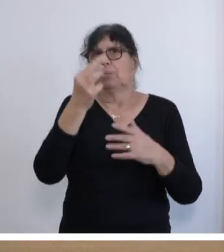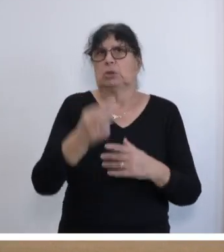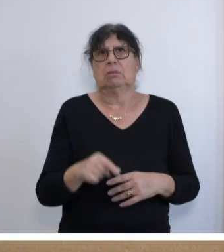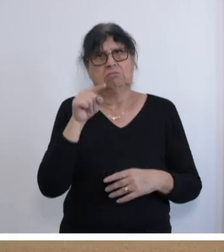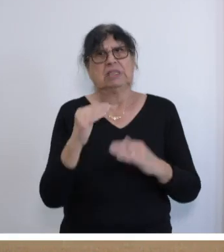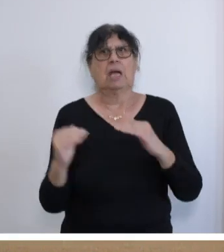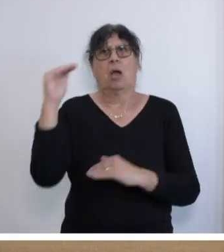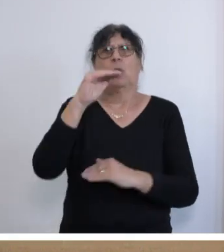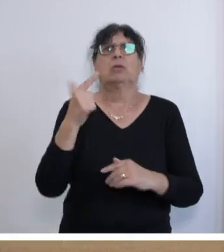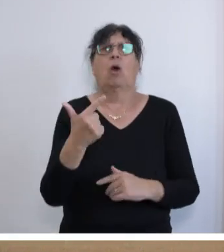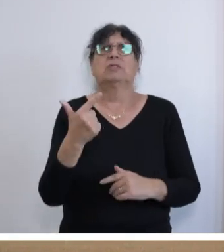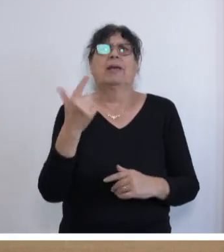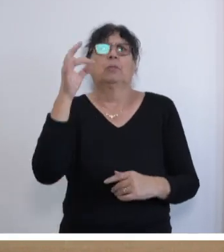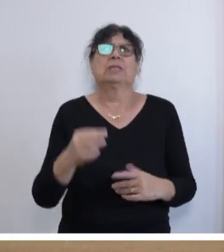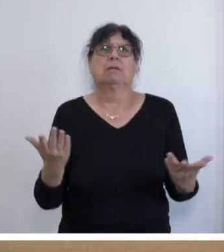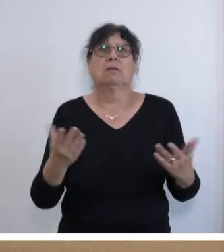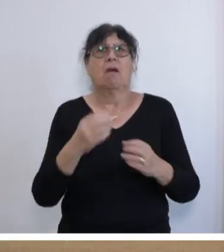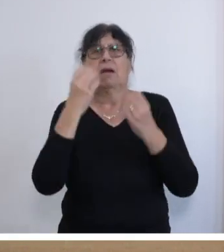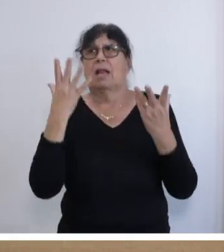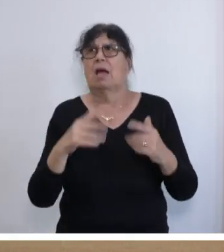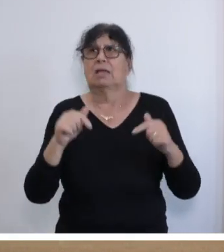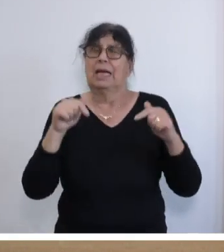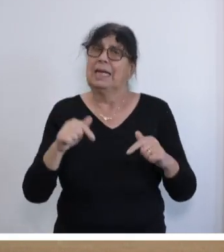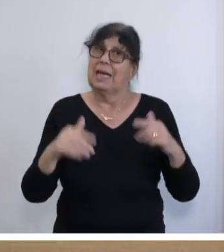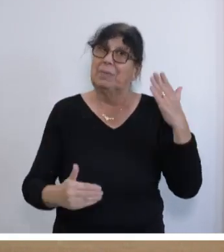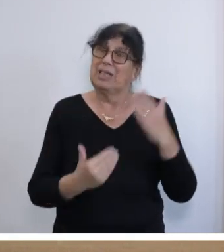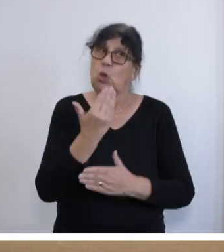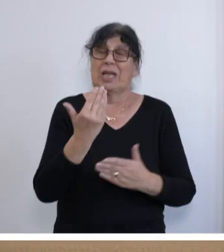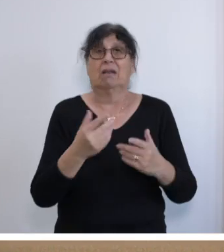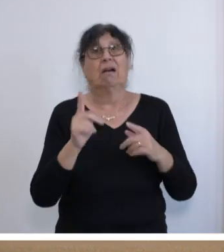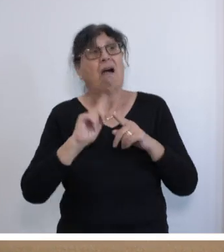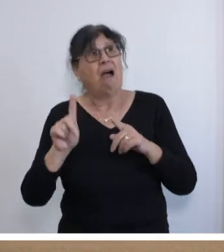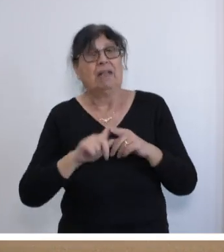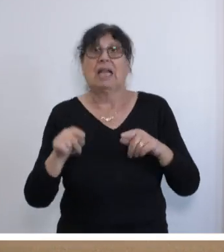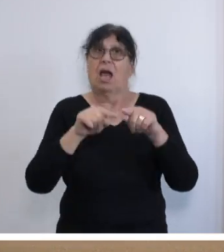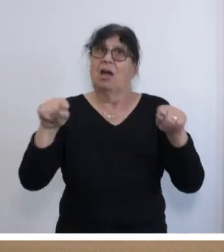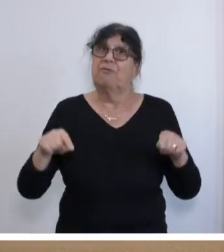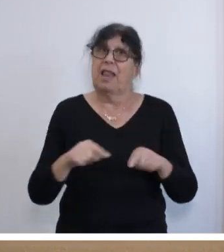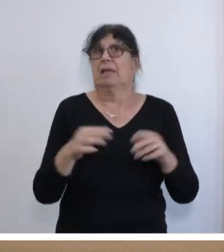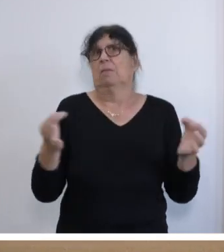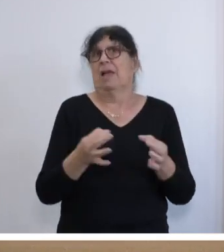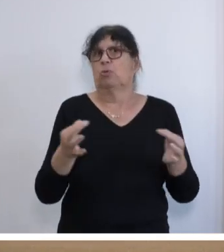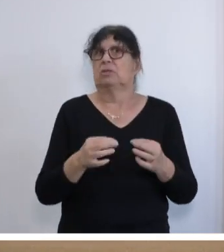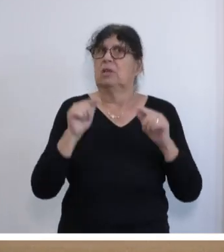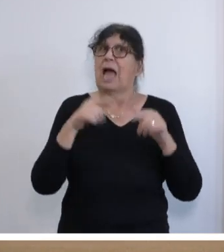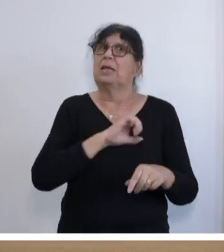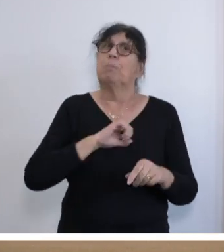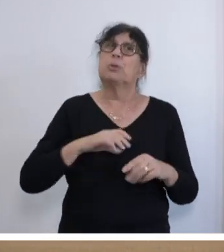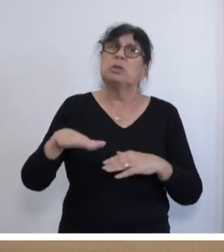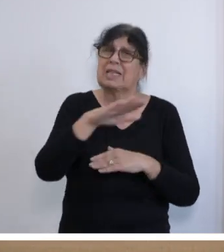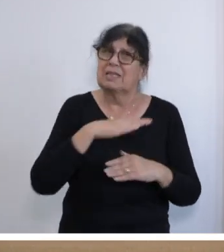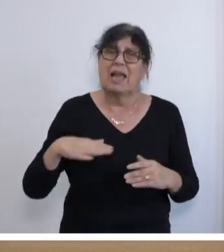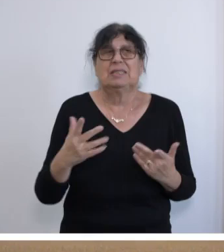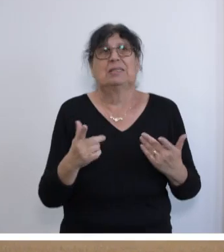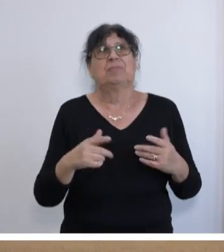die auf 2 Prozent. Und es ist klar, dass man hiermit ganz neue und andere Flächenkonflikte angeht. Und das in einem Bundesland, wo